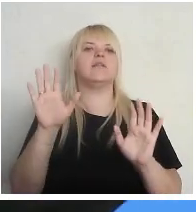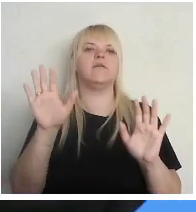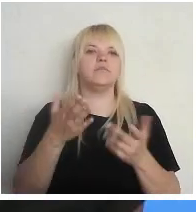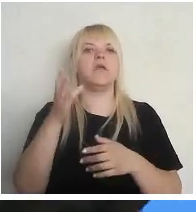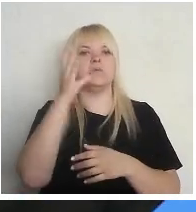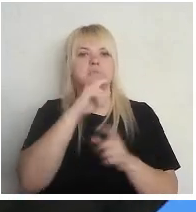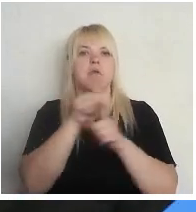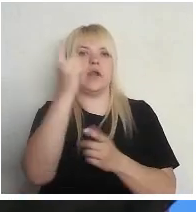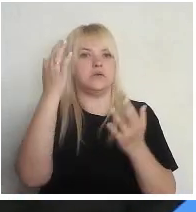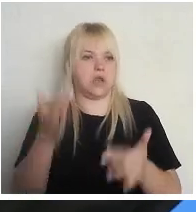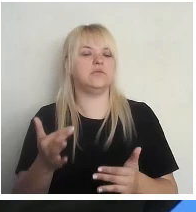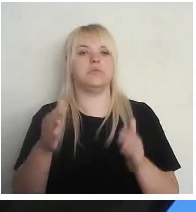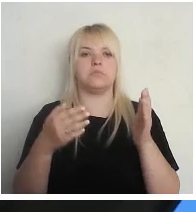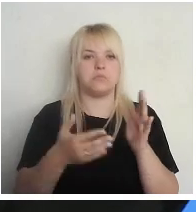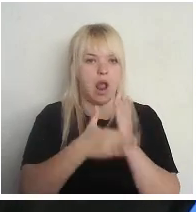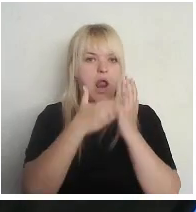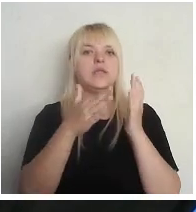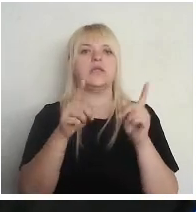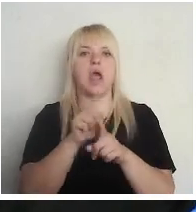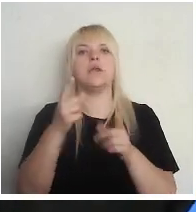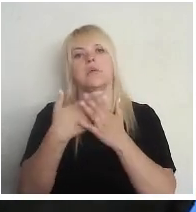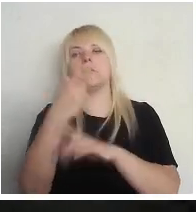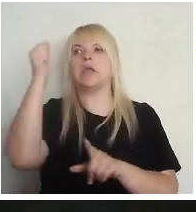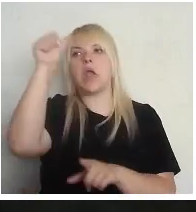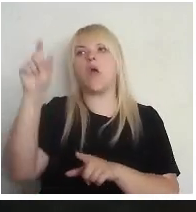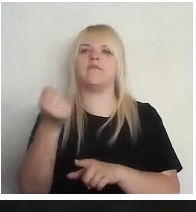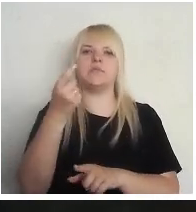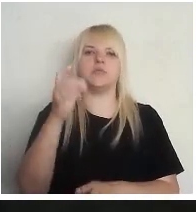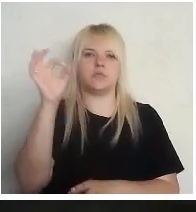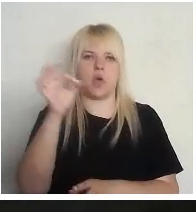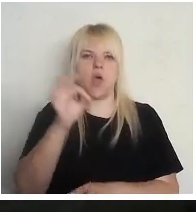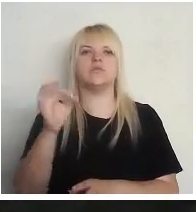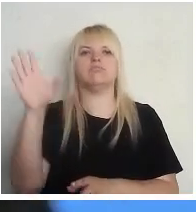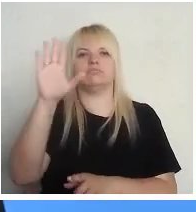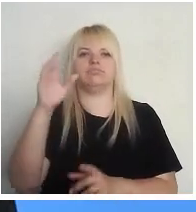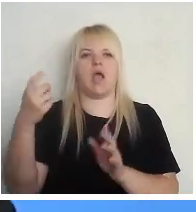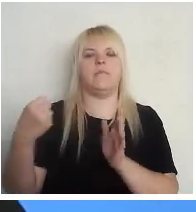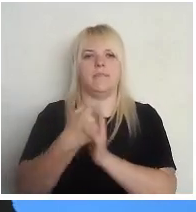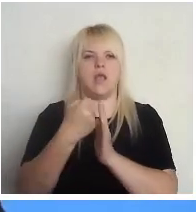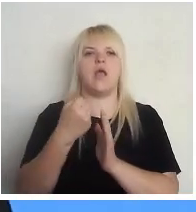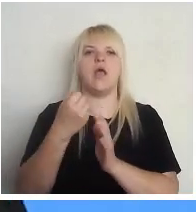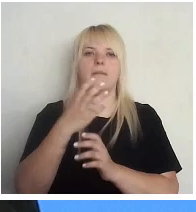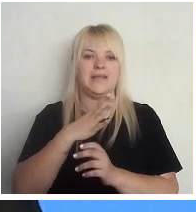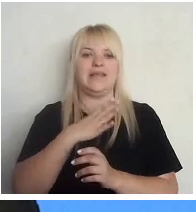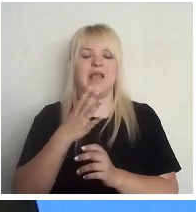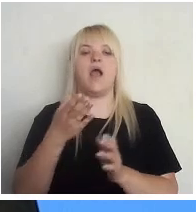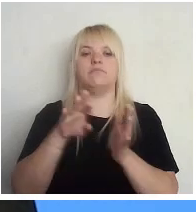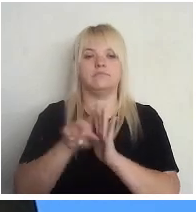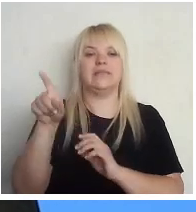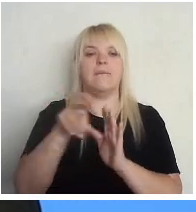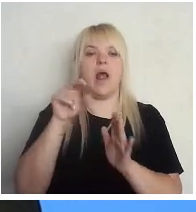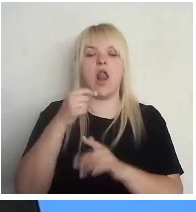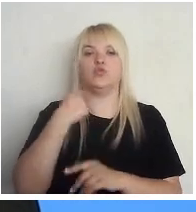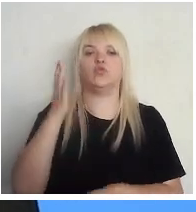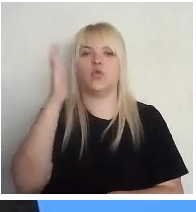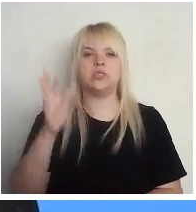atsautoties tavu piemēru, ka Igaunijā tikai 11% no diesporas ir nobalsojuši. Man šķiet, ka tas, ko mēs neņemam vērā, ka mums jau nāk